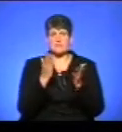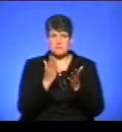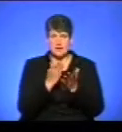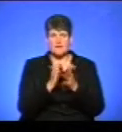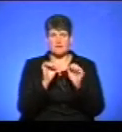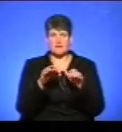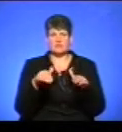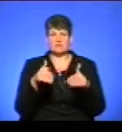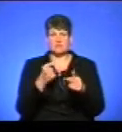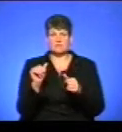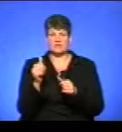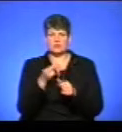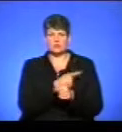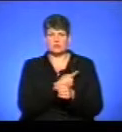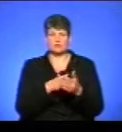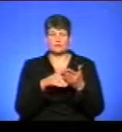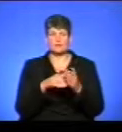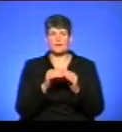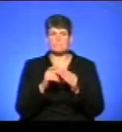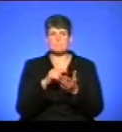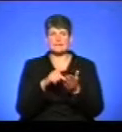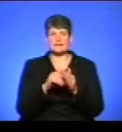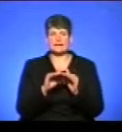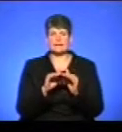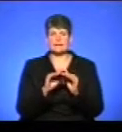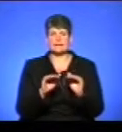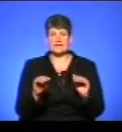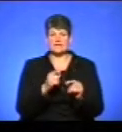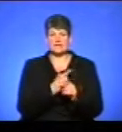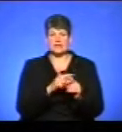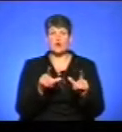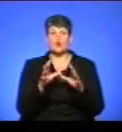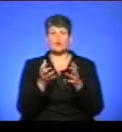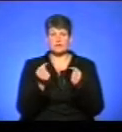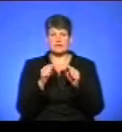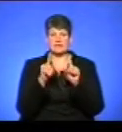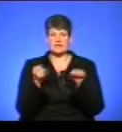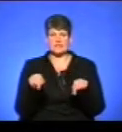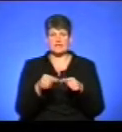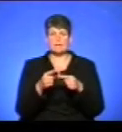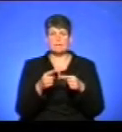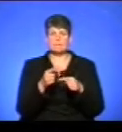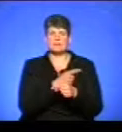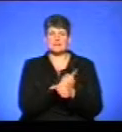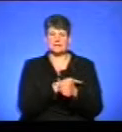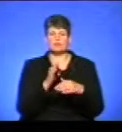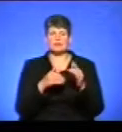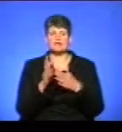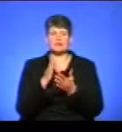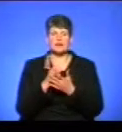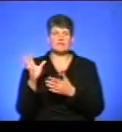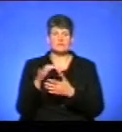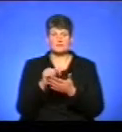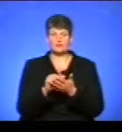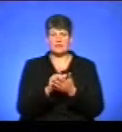надавати первинну медичну допомогу, міська дитяча комунальна лікарня, отримала ліцензію на медичну практику і має всі документи для